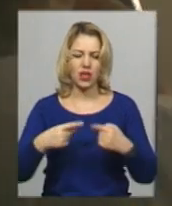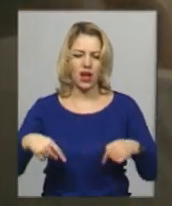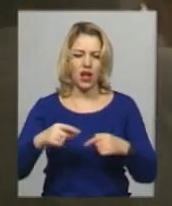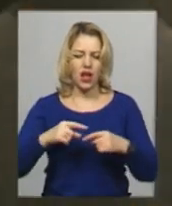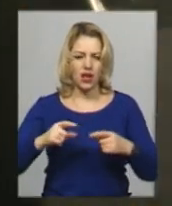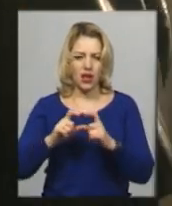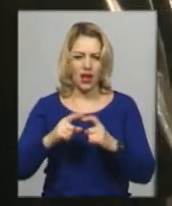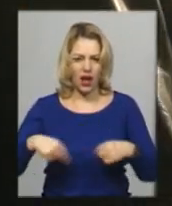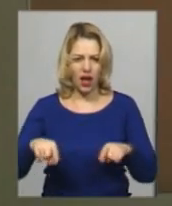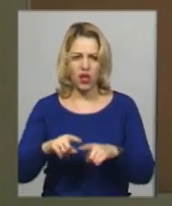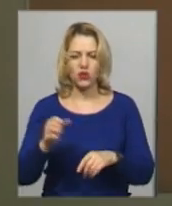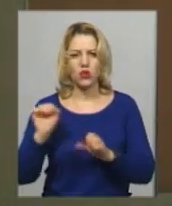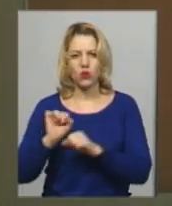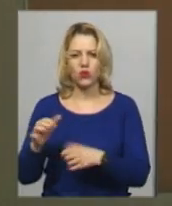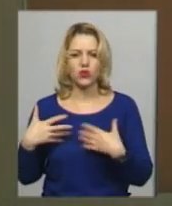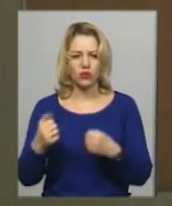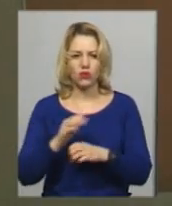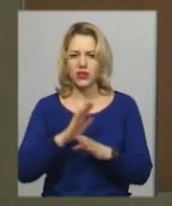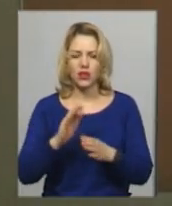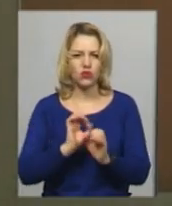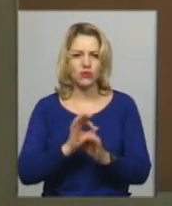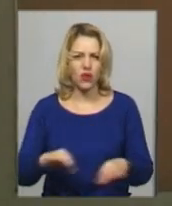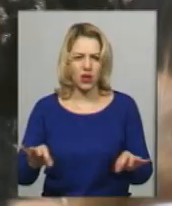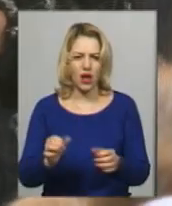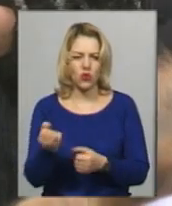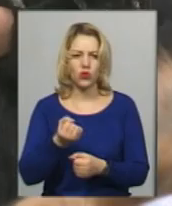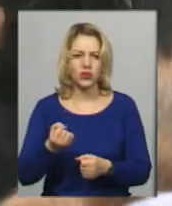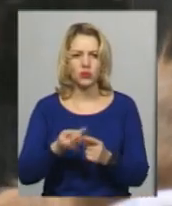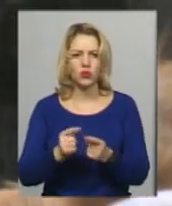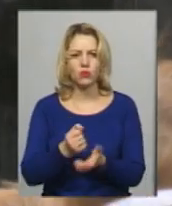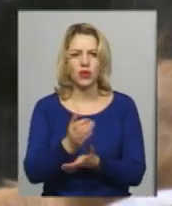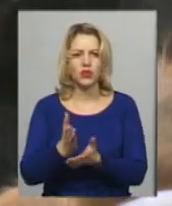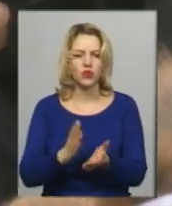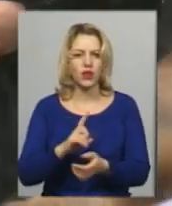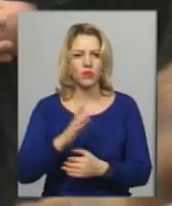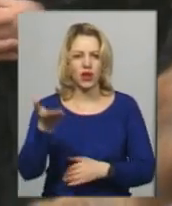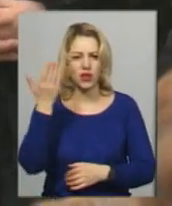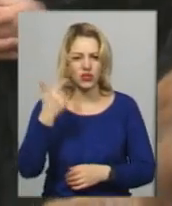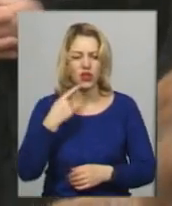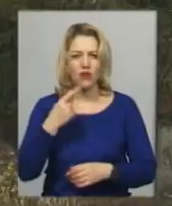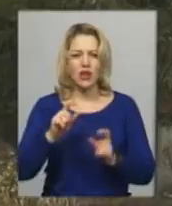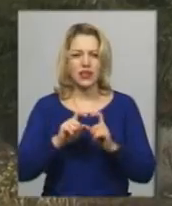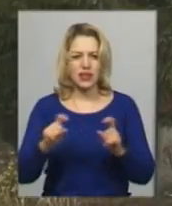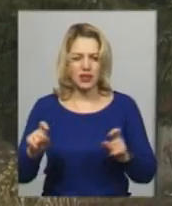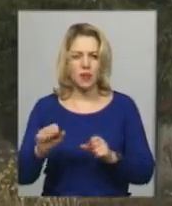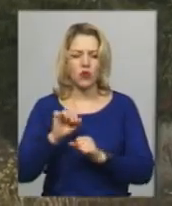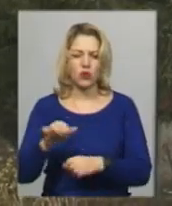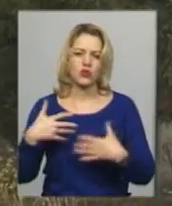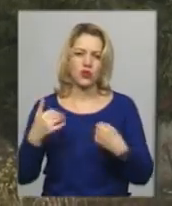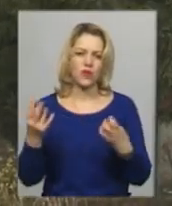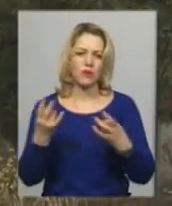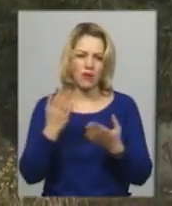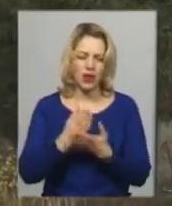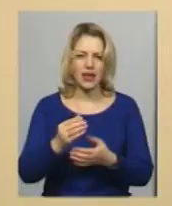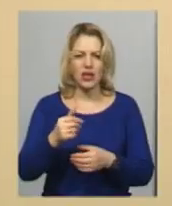області не дозволяє утримувати ту мережу, яка існувала раніше. Та додає, Департамент охорони здоров'я має чітку позицію – зберегти лікарні